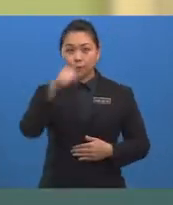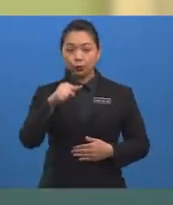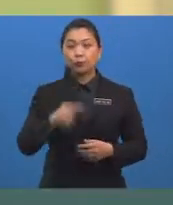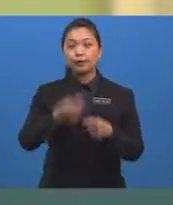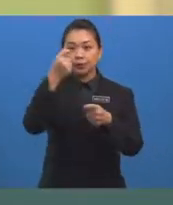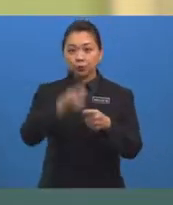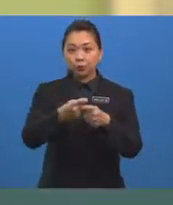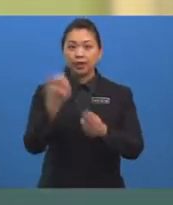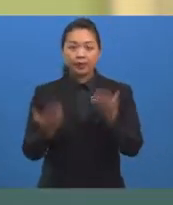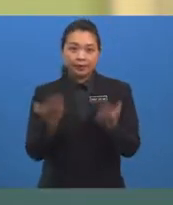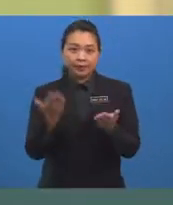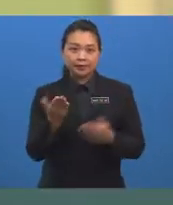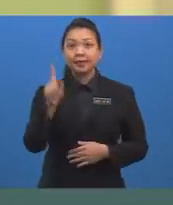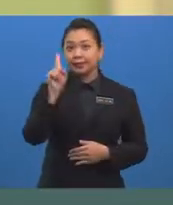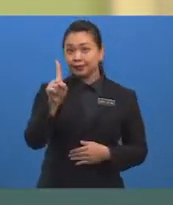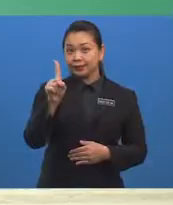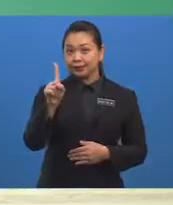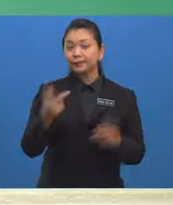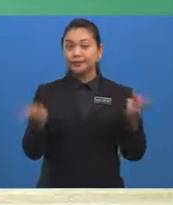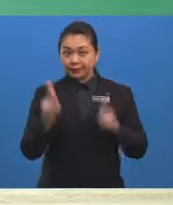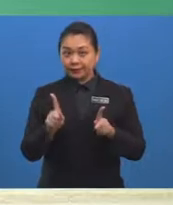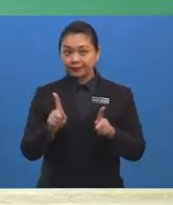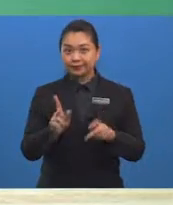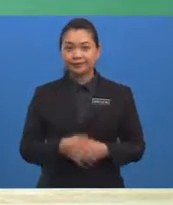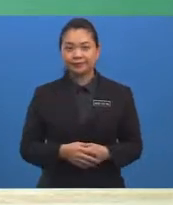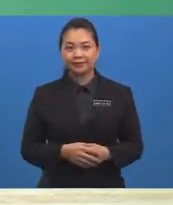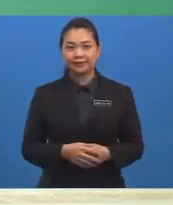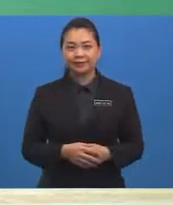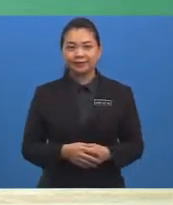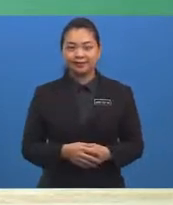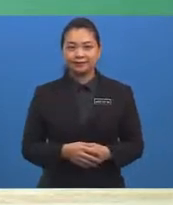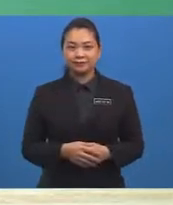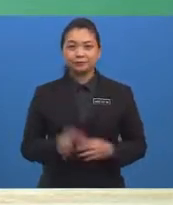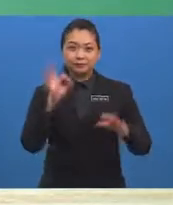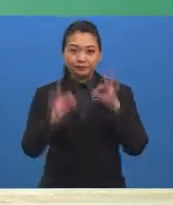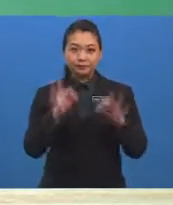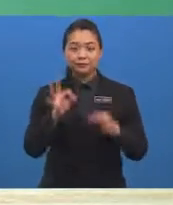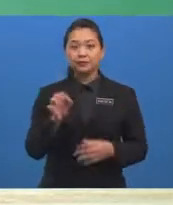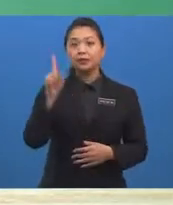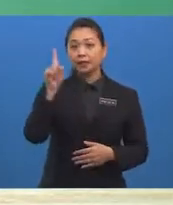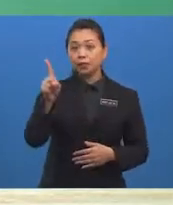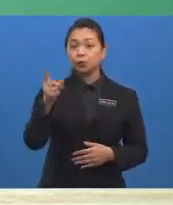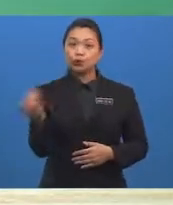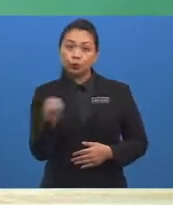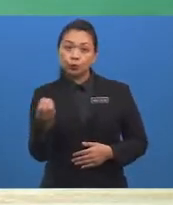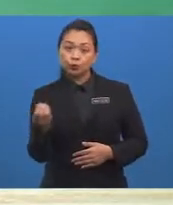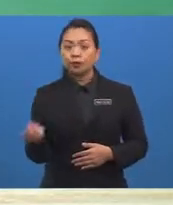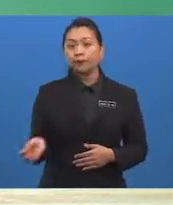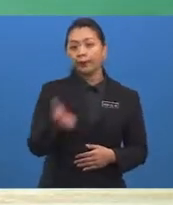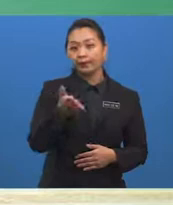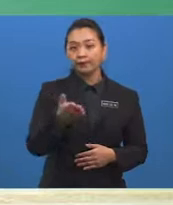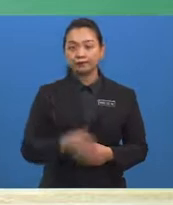Kebarang Kalian suatu peristiwa? Jika satu dadu dilambungkan,